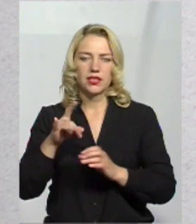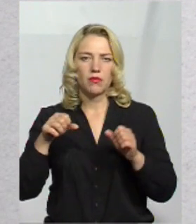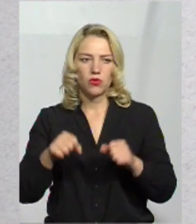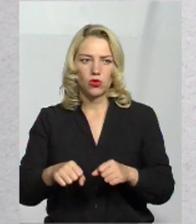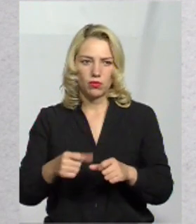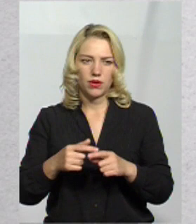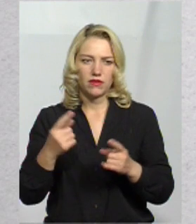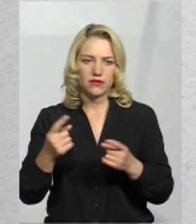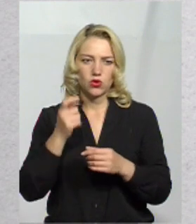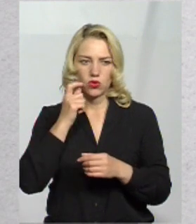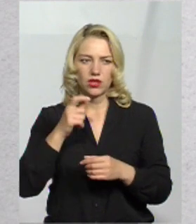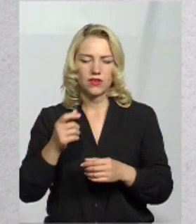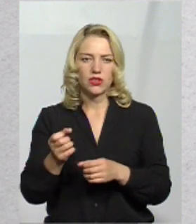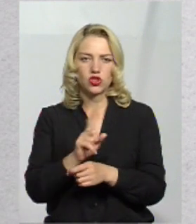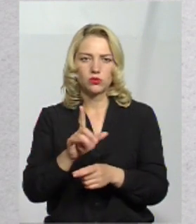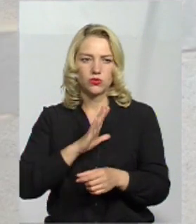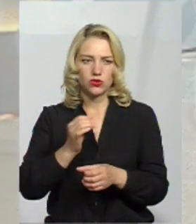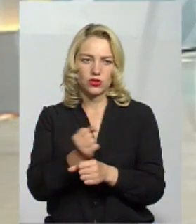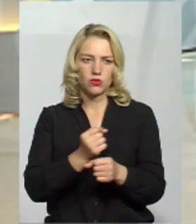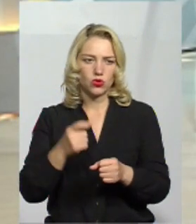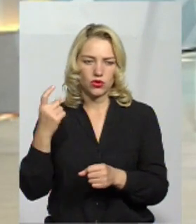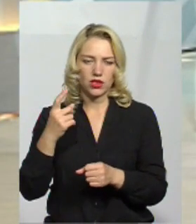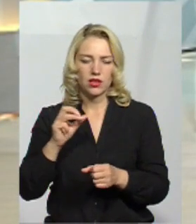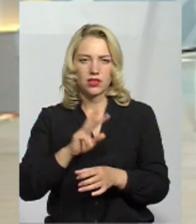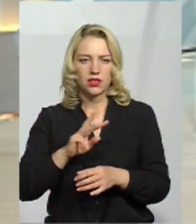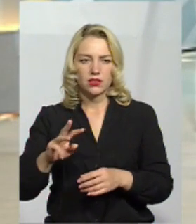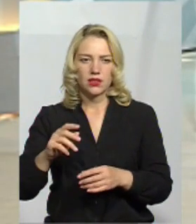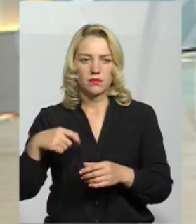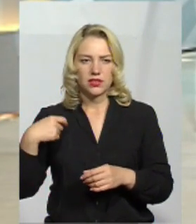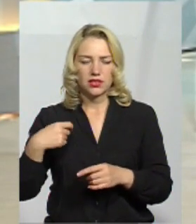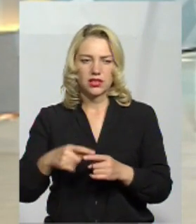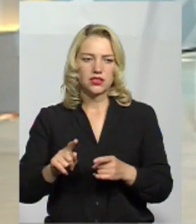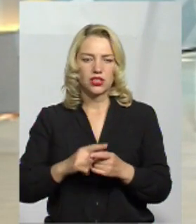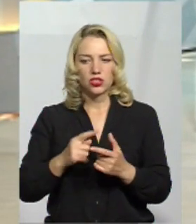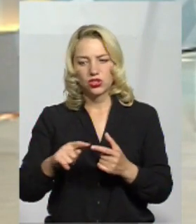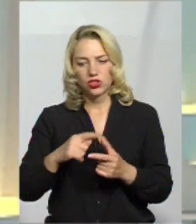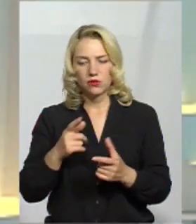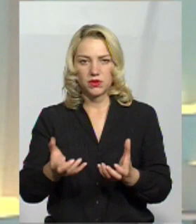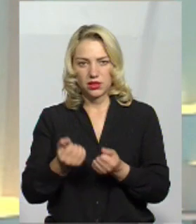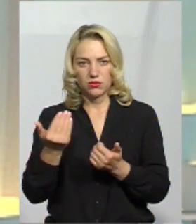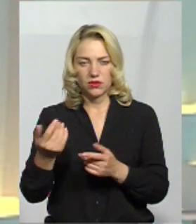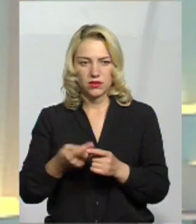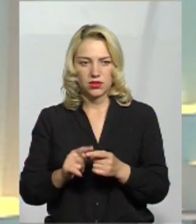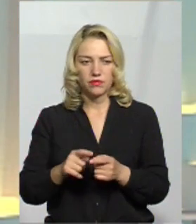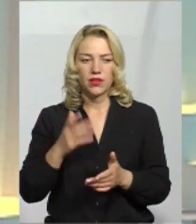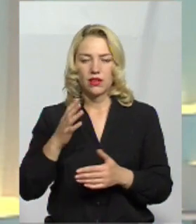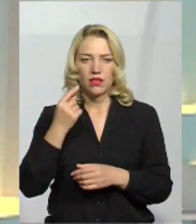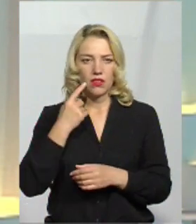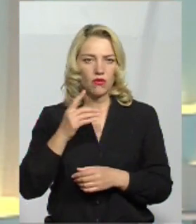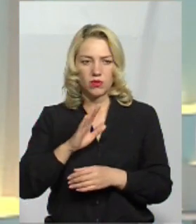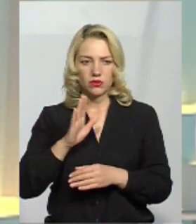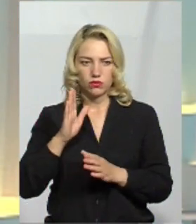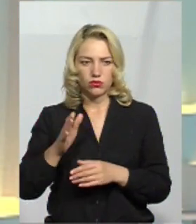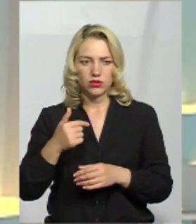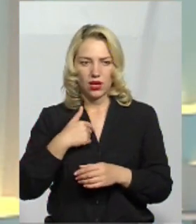рекордну кількість підписів. Чи дозріло наше суспільство до цього, до володіння зброєю, як вважаєте? Якщо не в образу буде,